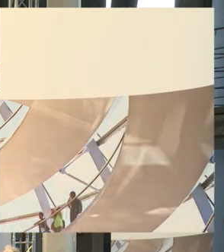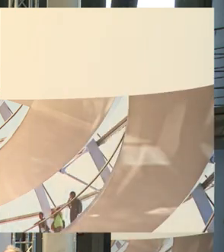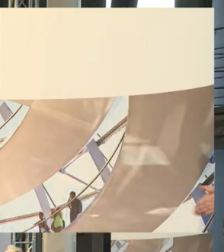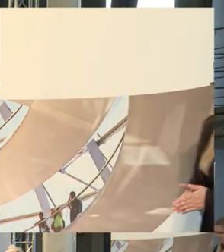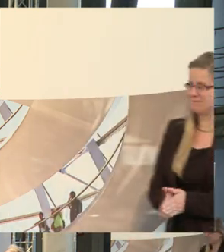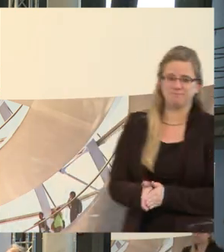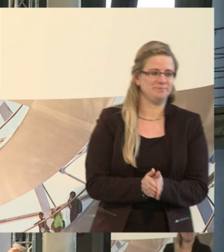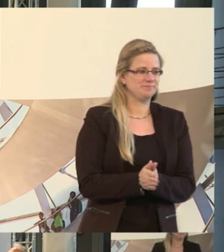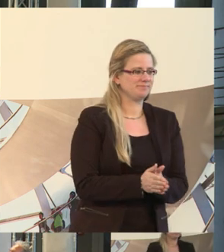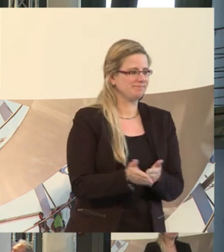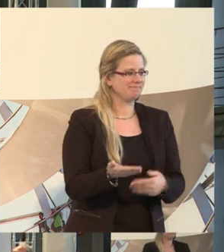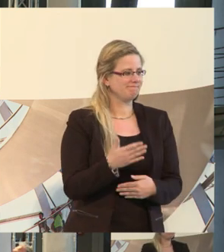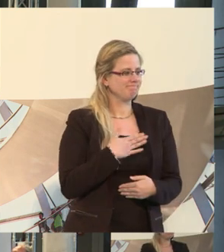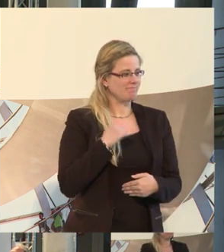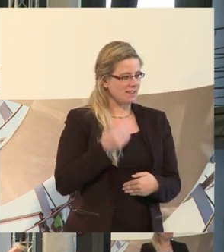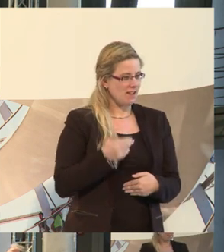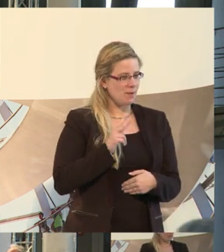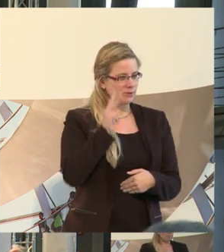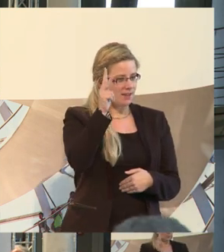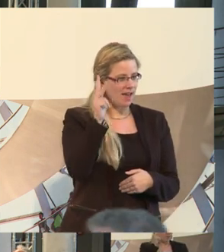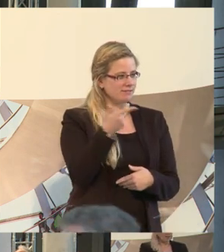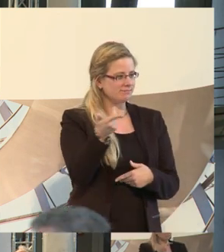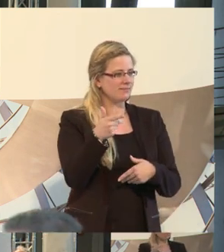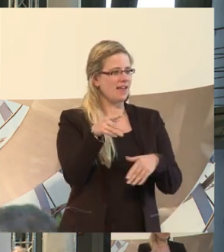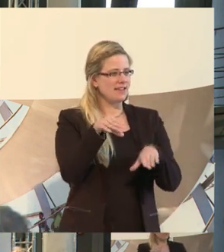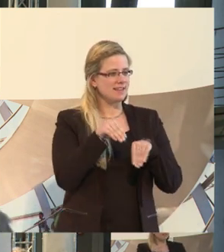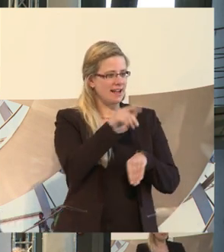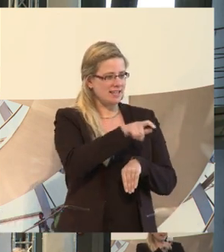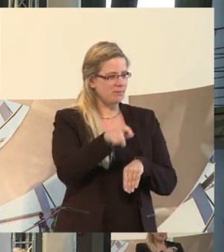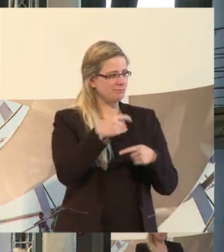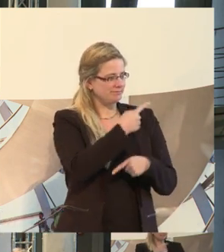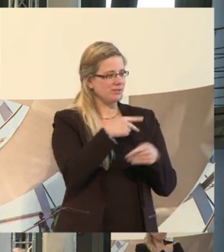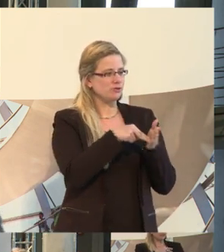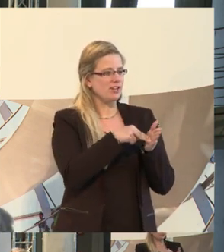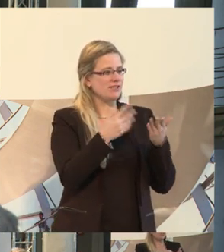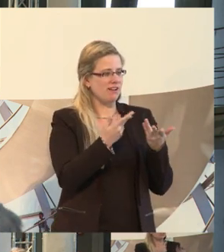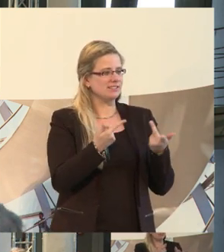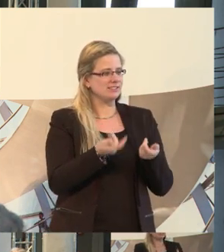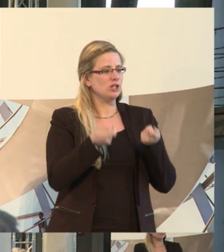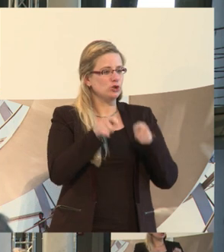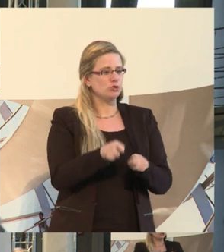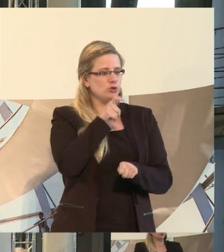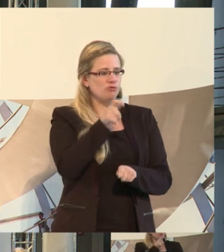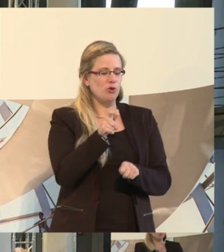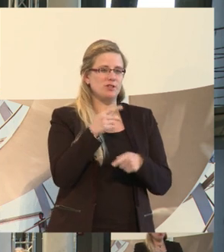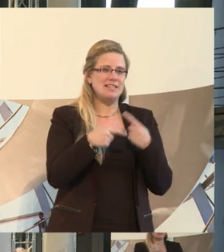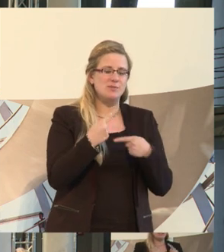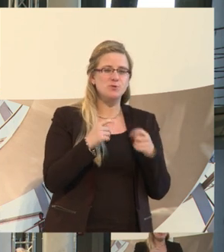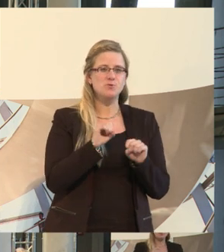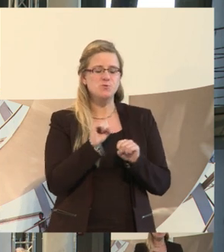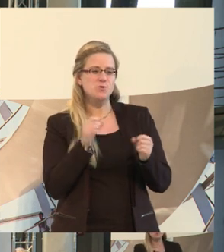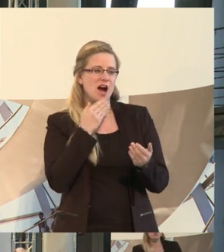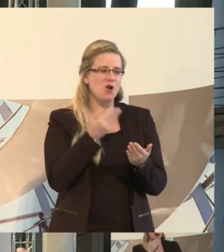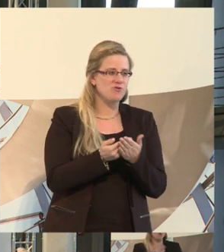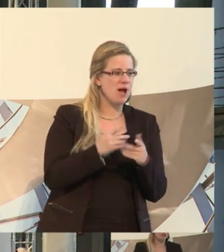Meine Damen und Herren, liebe Teilnehmer an unserem Fachkongress, mir steht das Schlusswort zu, was immer eher eine undankbare Aufgabe ist, weil es ist